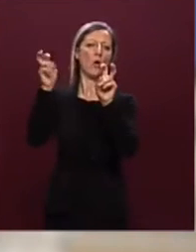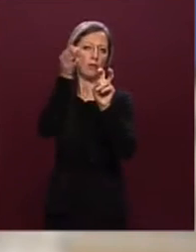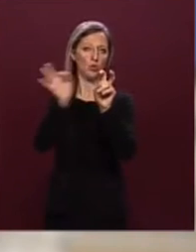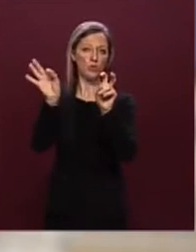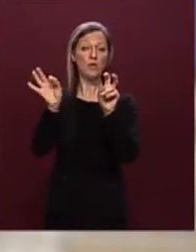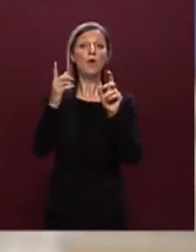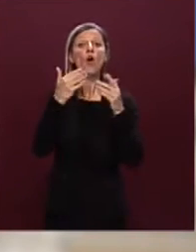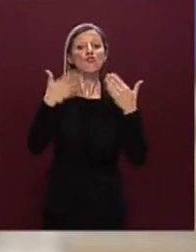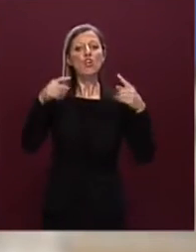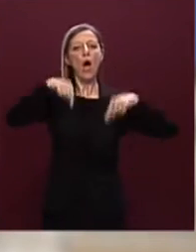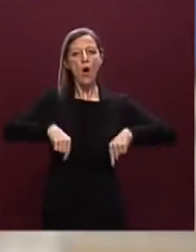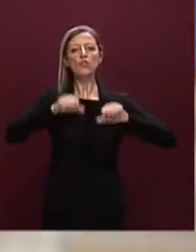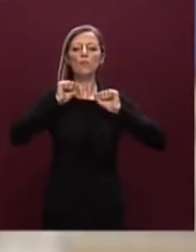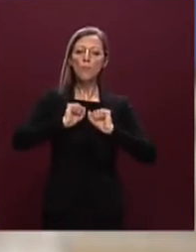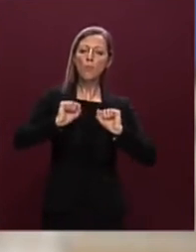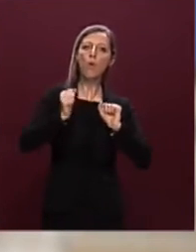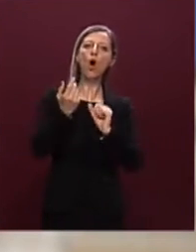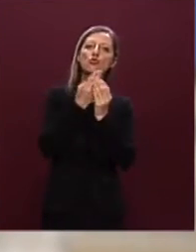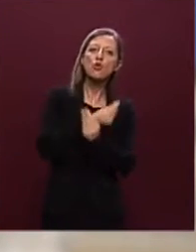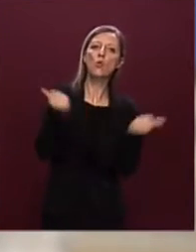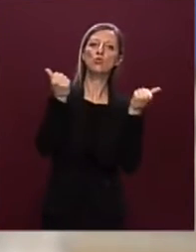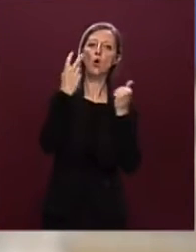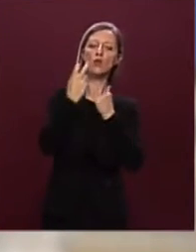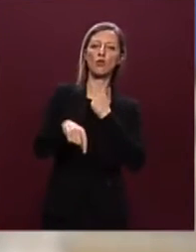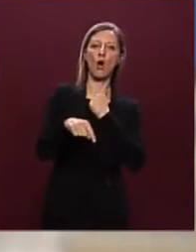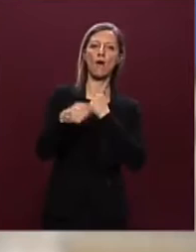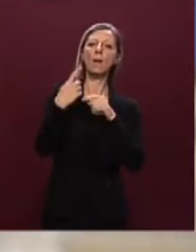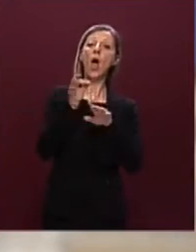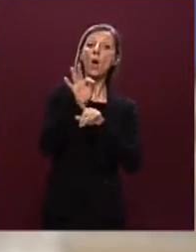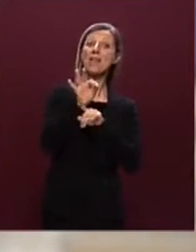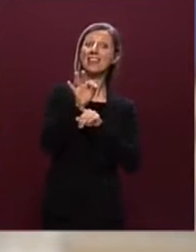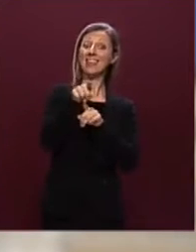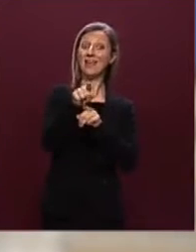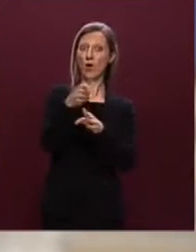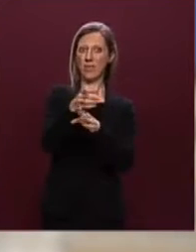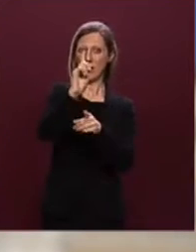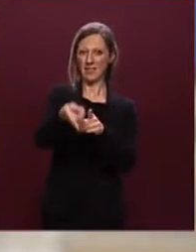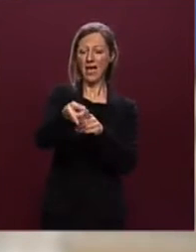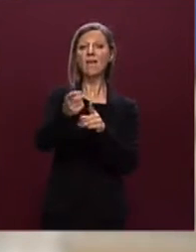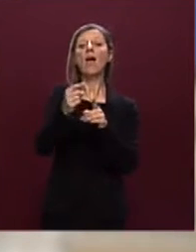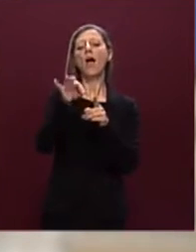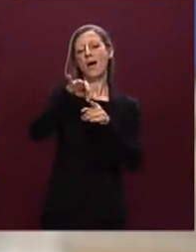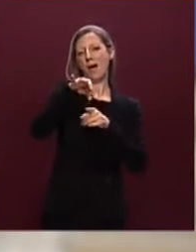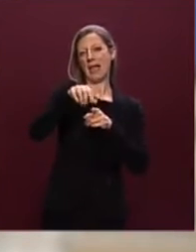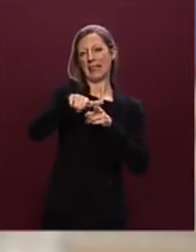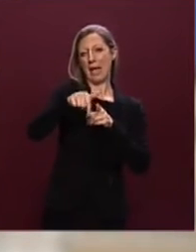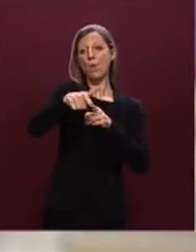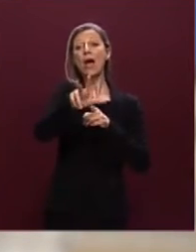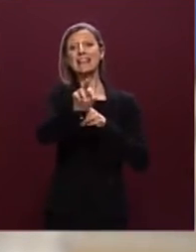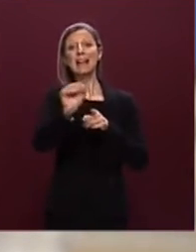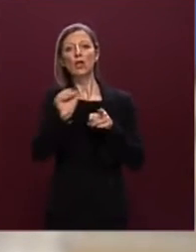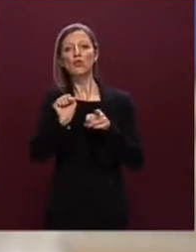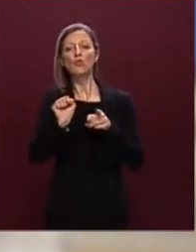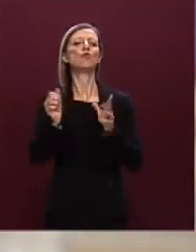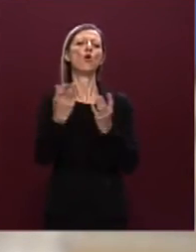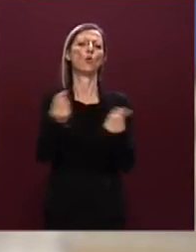trovare delle soluzioni che possano nella modifica dell'obiettivo intermedio salvaguardare l'obiettivo finale questo è un concetto